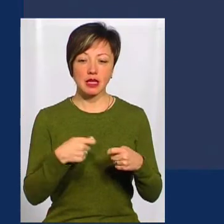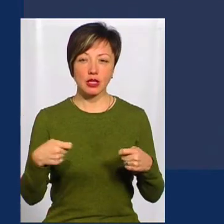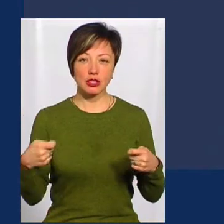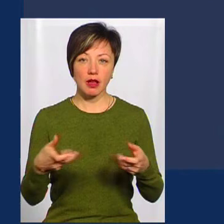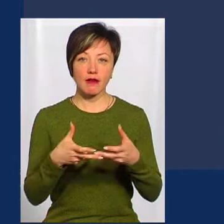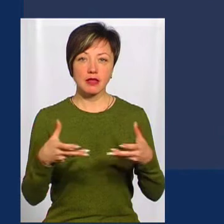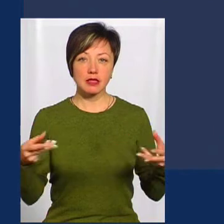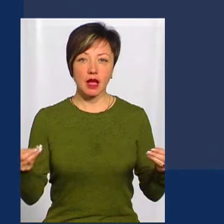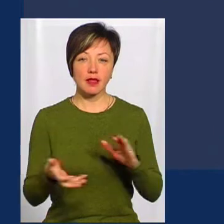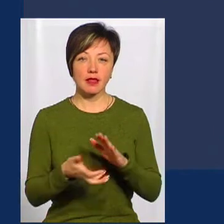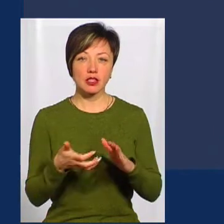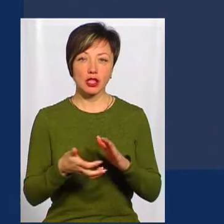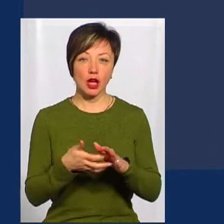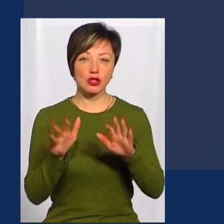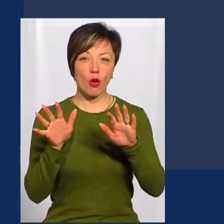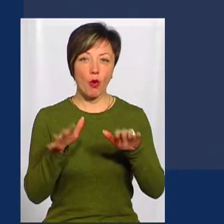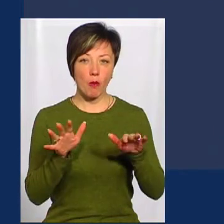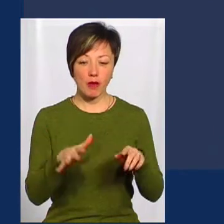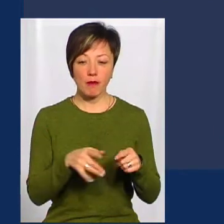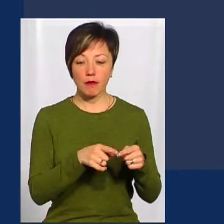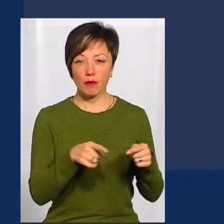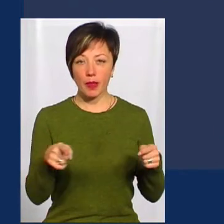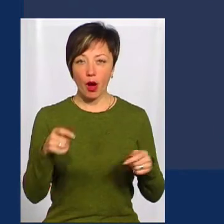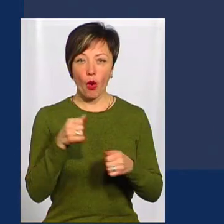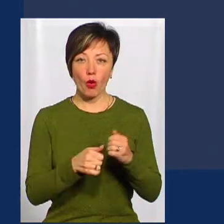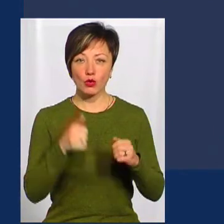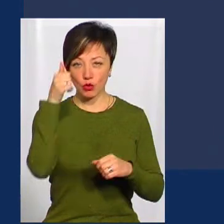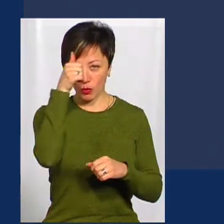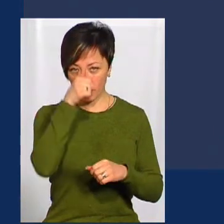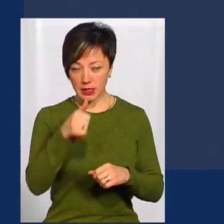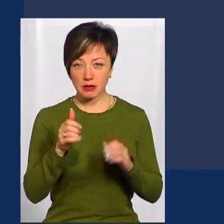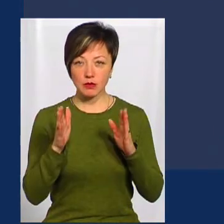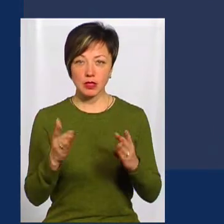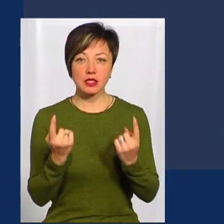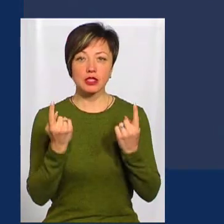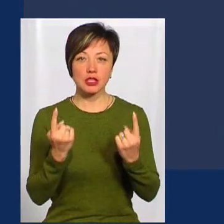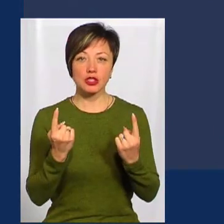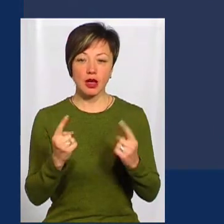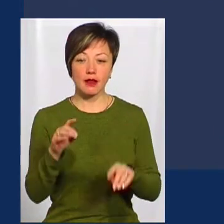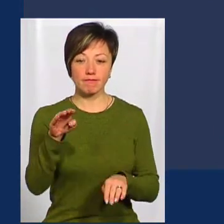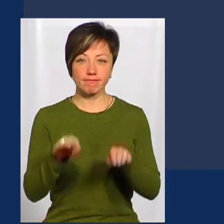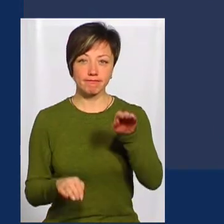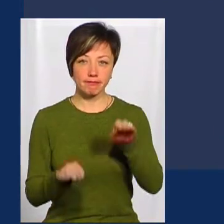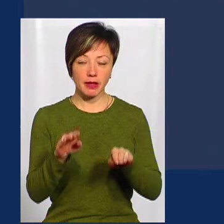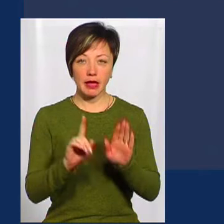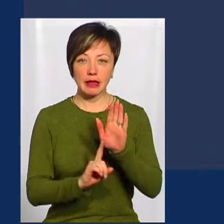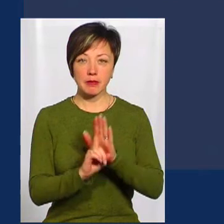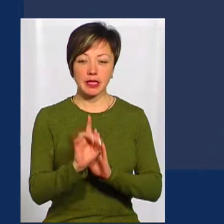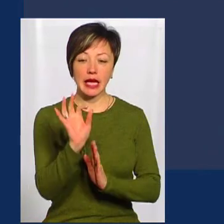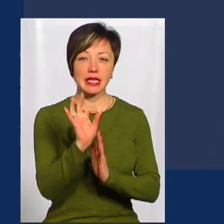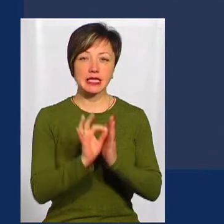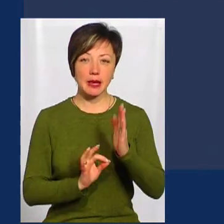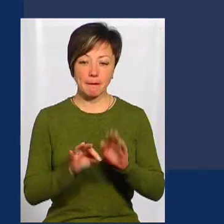та нестача опадів. При цьому впродовж кожного місяця прогнозується значна нестійкість температури, тобто різкі